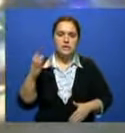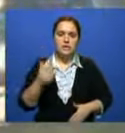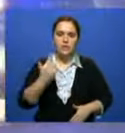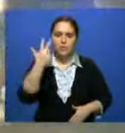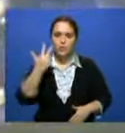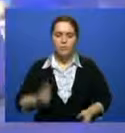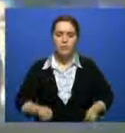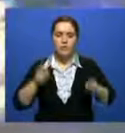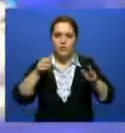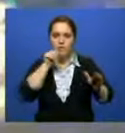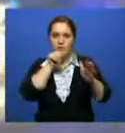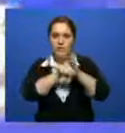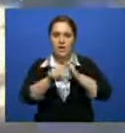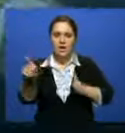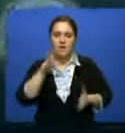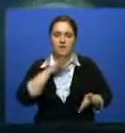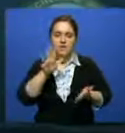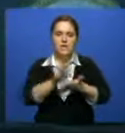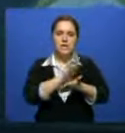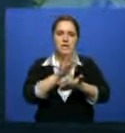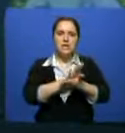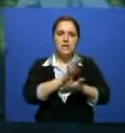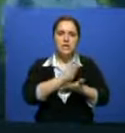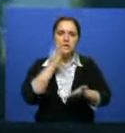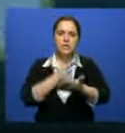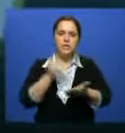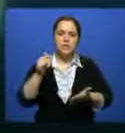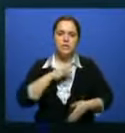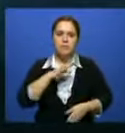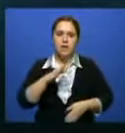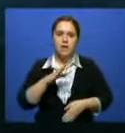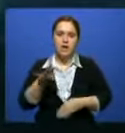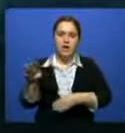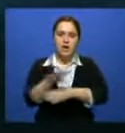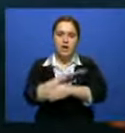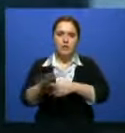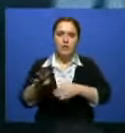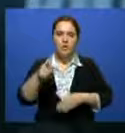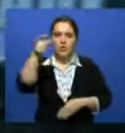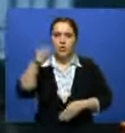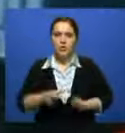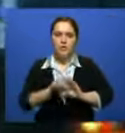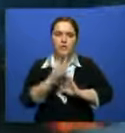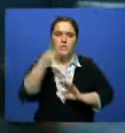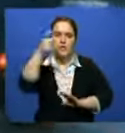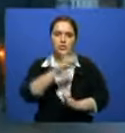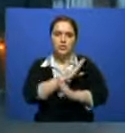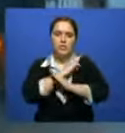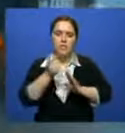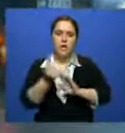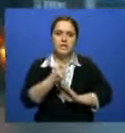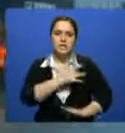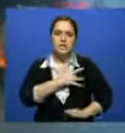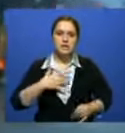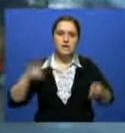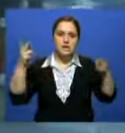среду трое злоумышленников ворвались в редакцию сатирического еженедельника и открыли огонь по находившимся там людям. 12